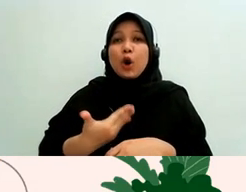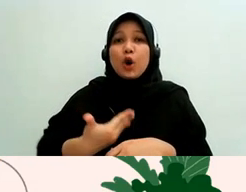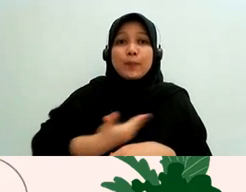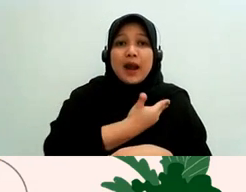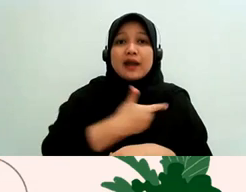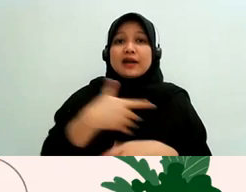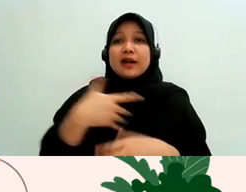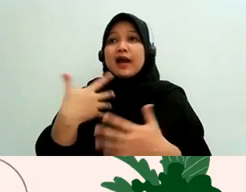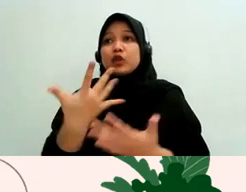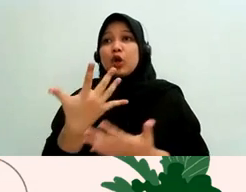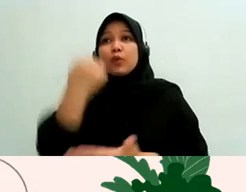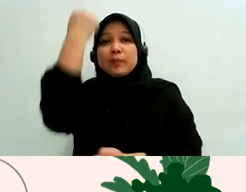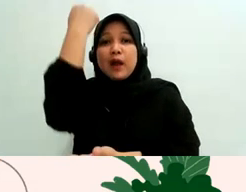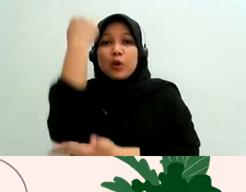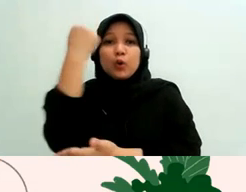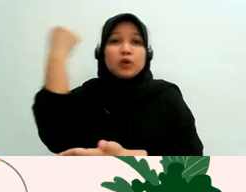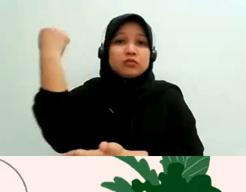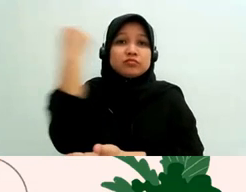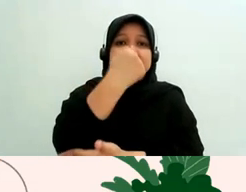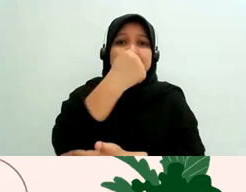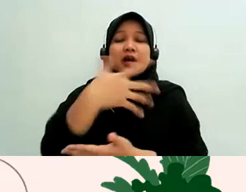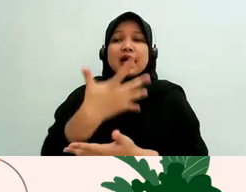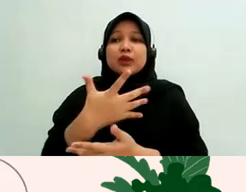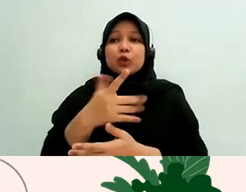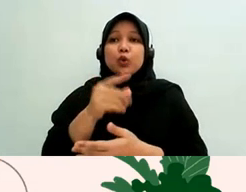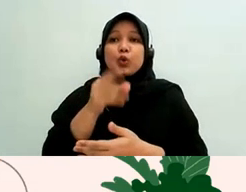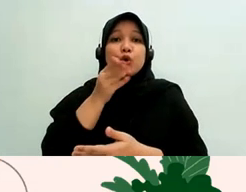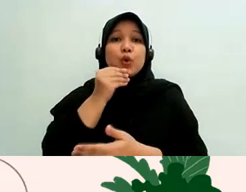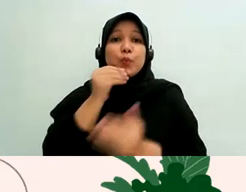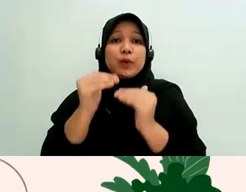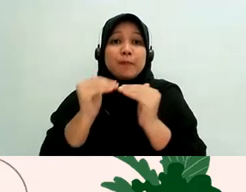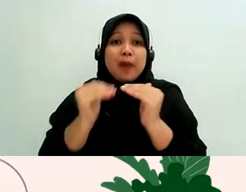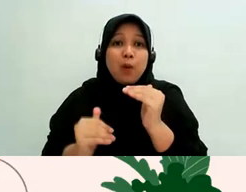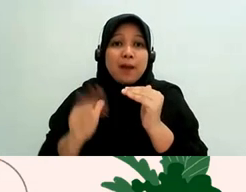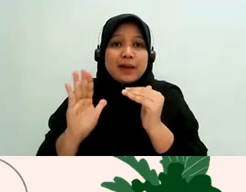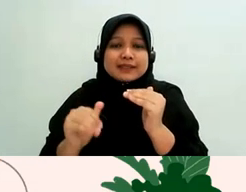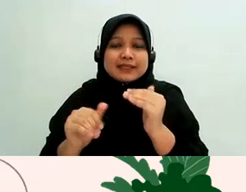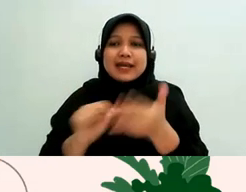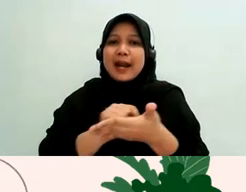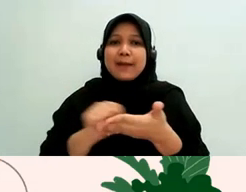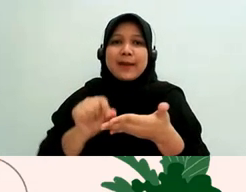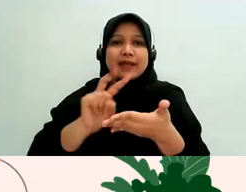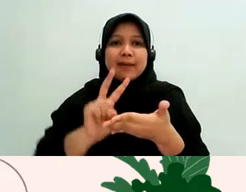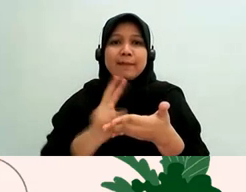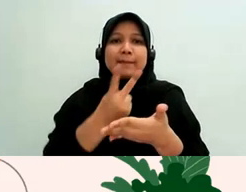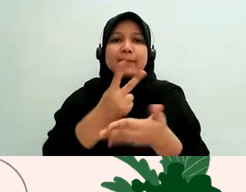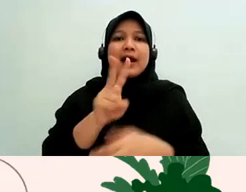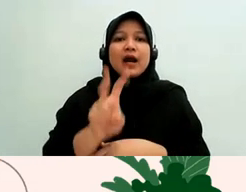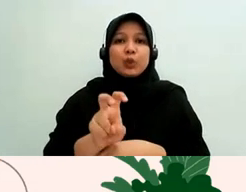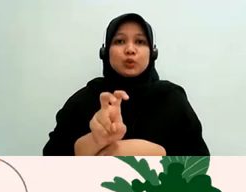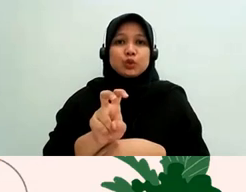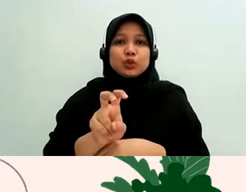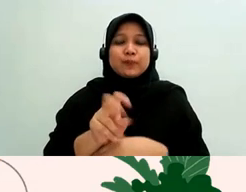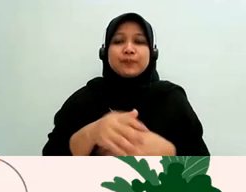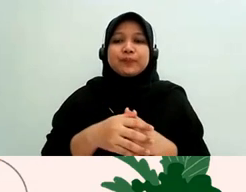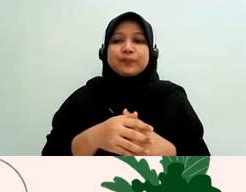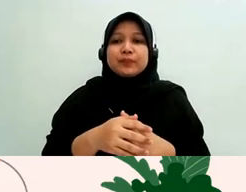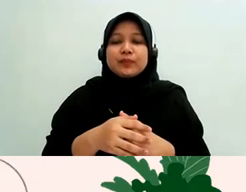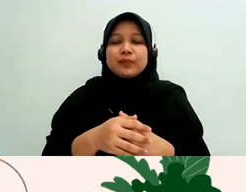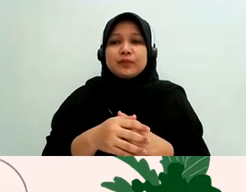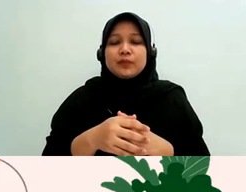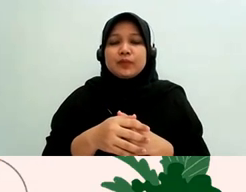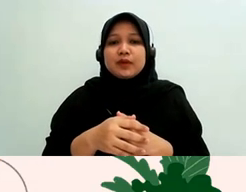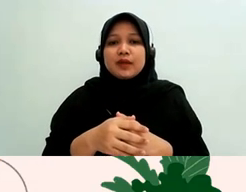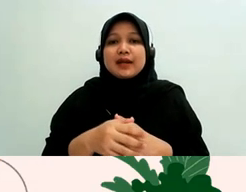dianonimisasi gitu nah sebetulnya ketika kepolisian kalau untuk yang